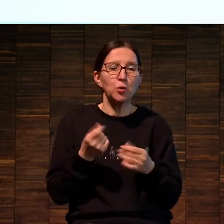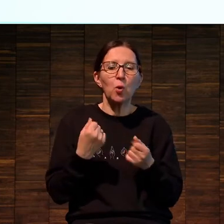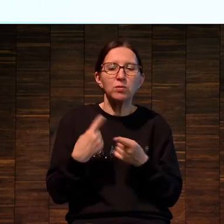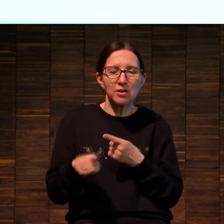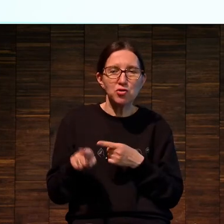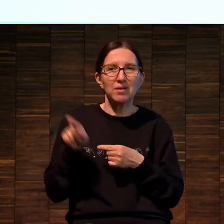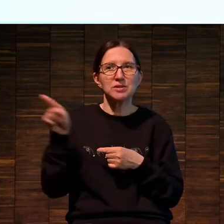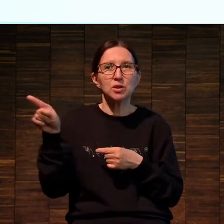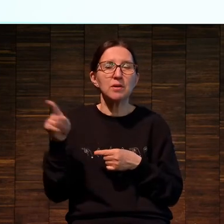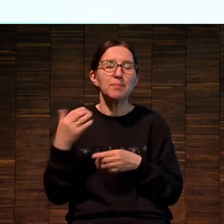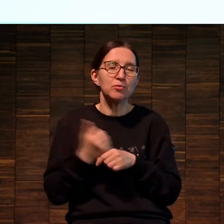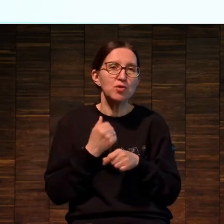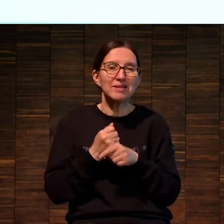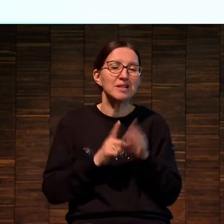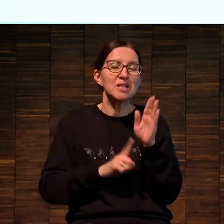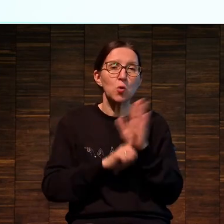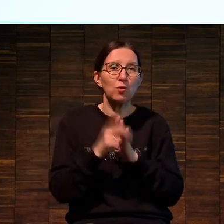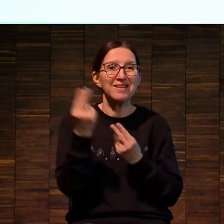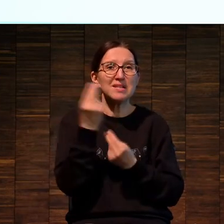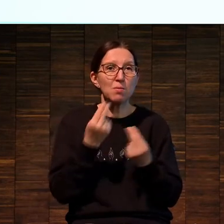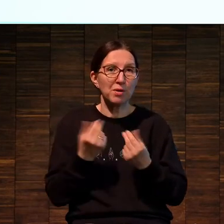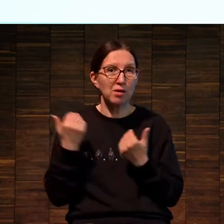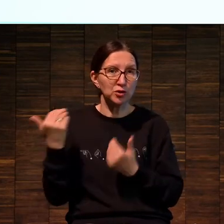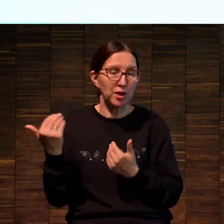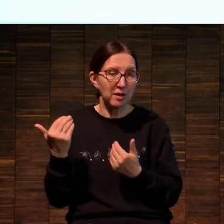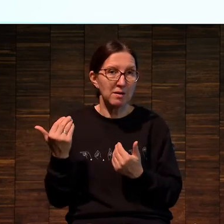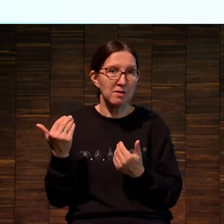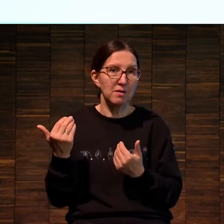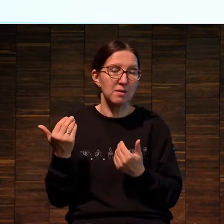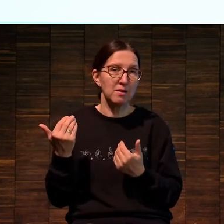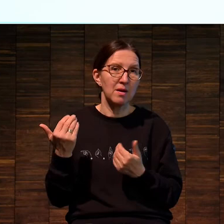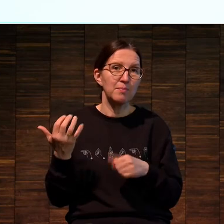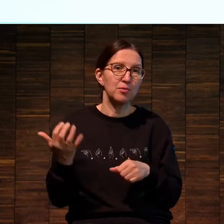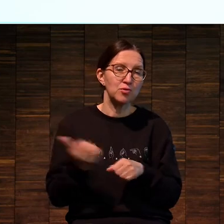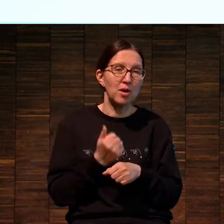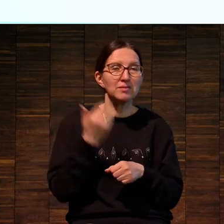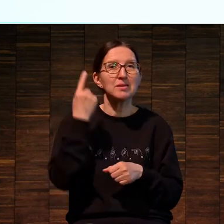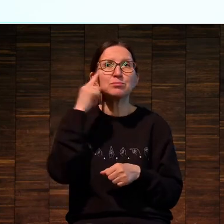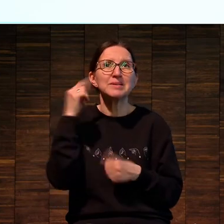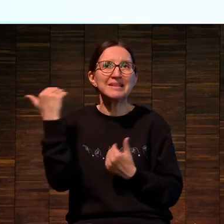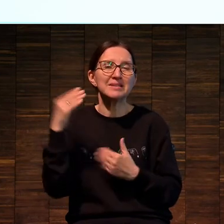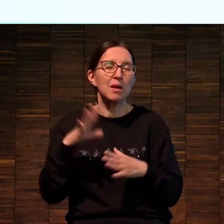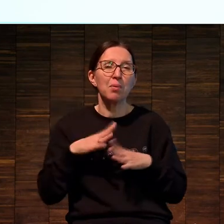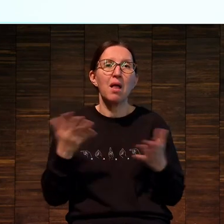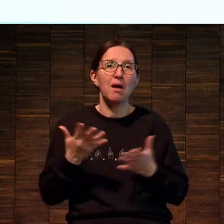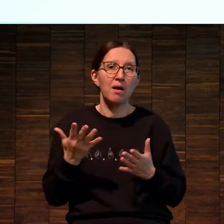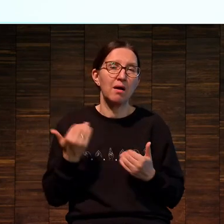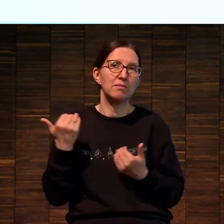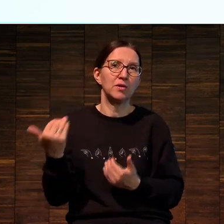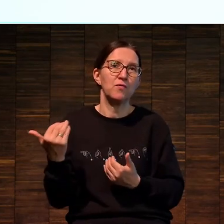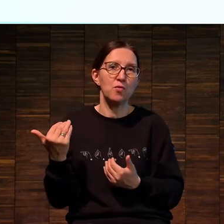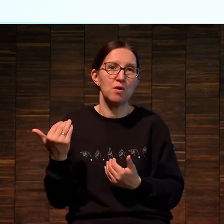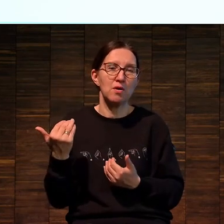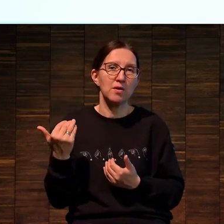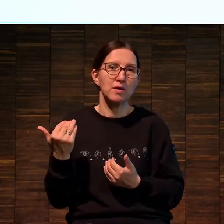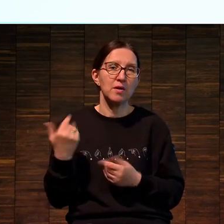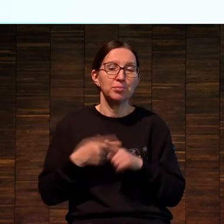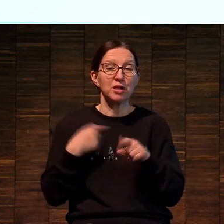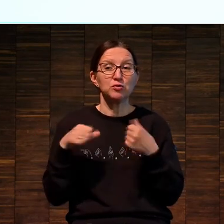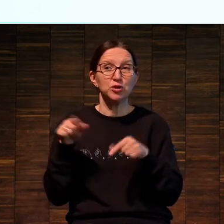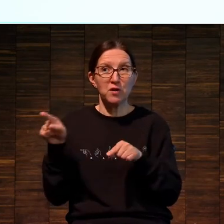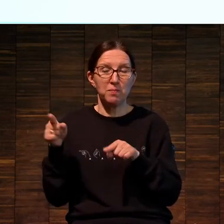отличаются от того, что... То есть исходное изображение, как бы, ну, посыл был, его какие-то работы